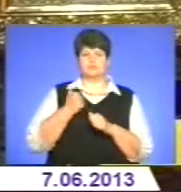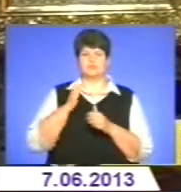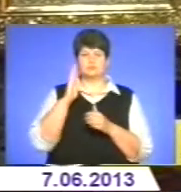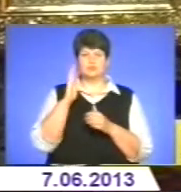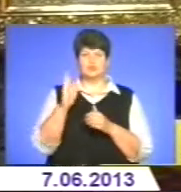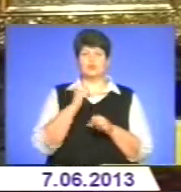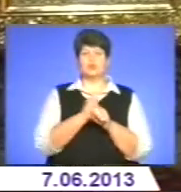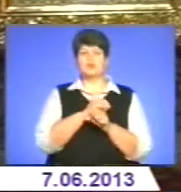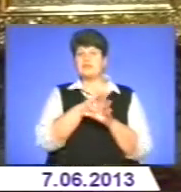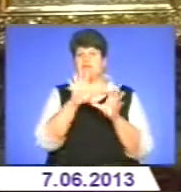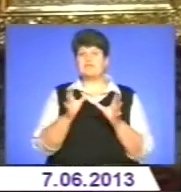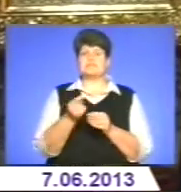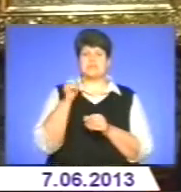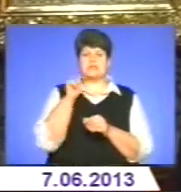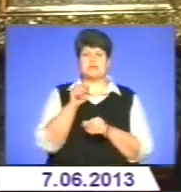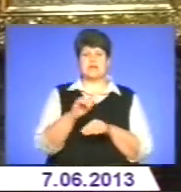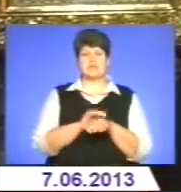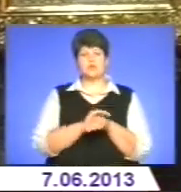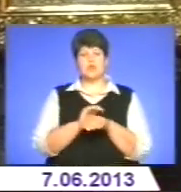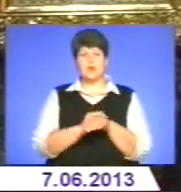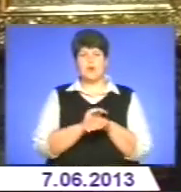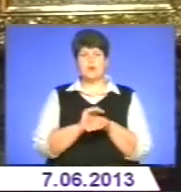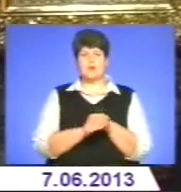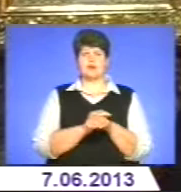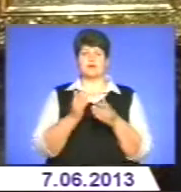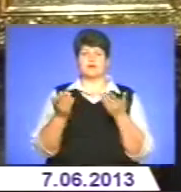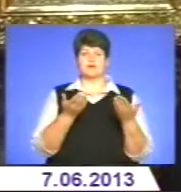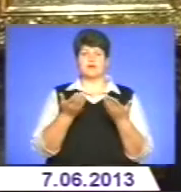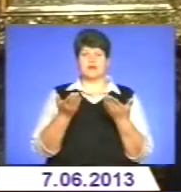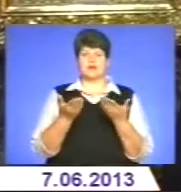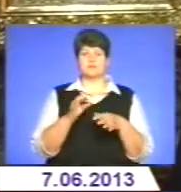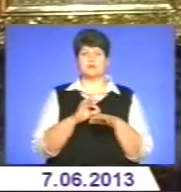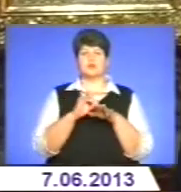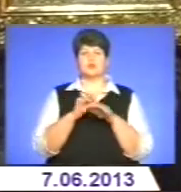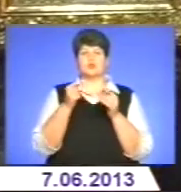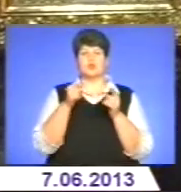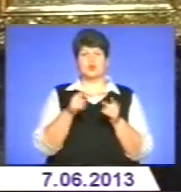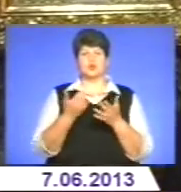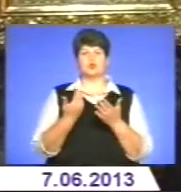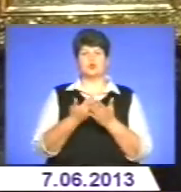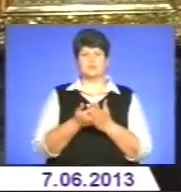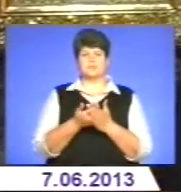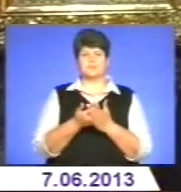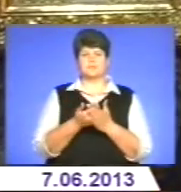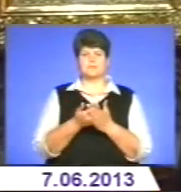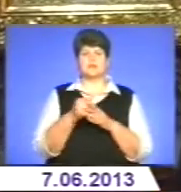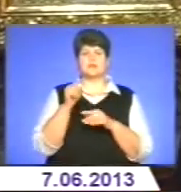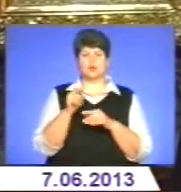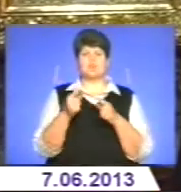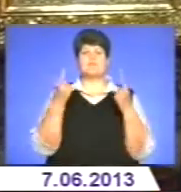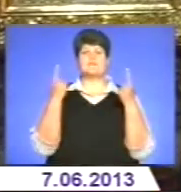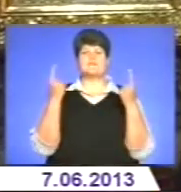все те добре, яке і привело його до такої